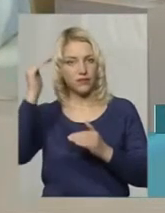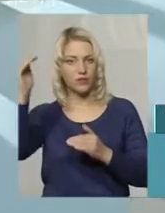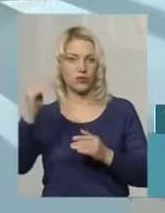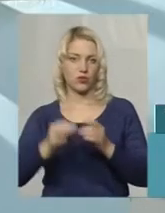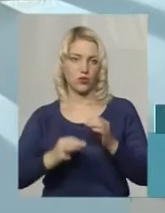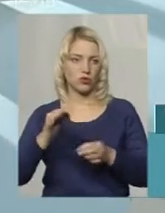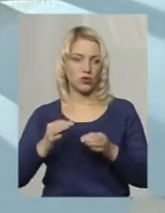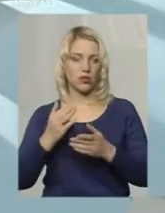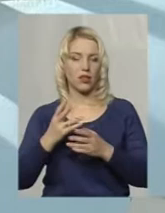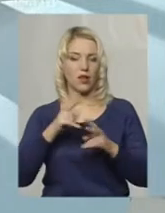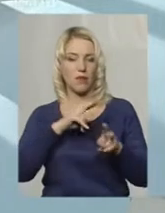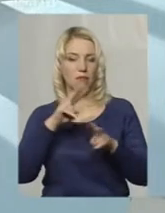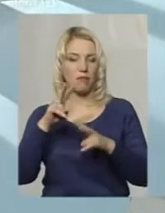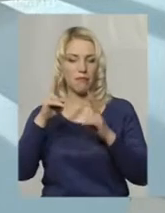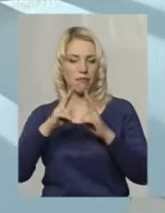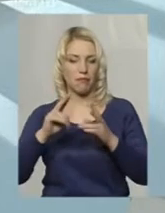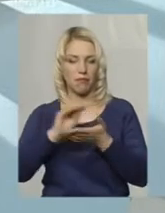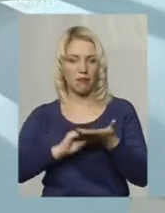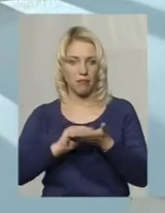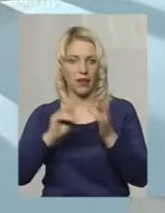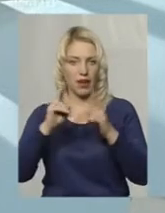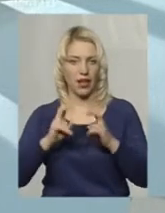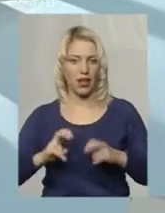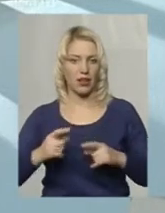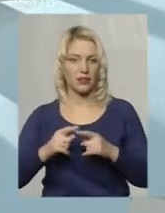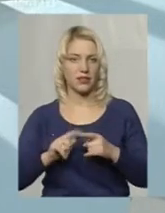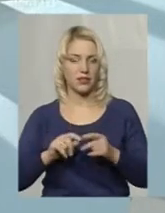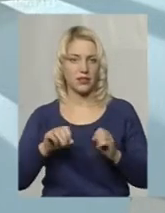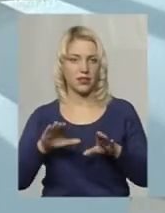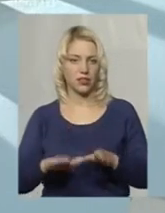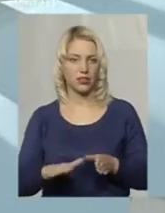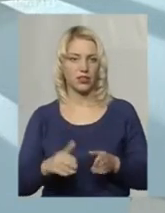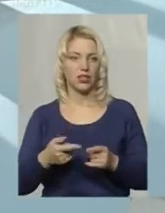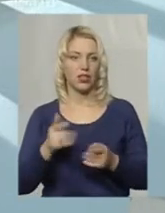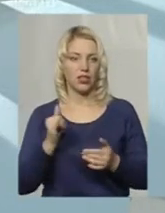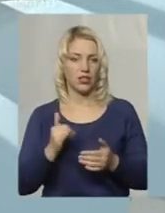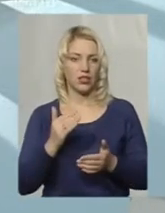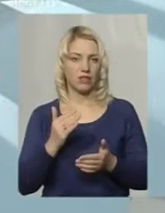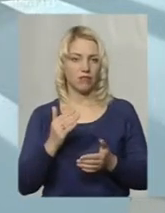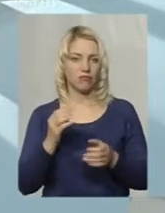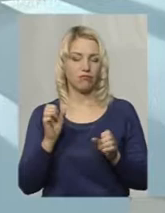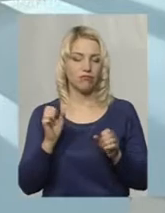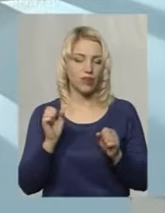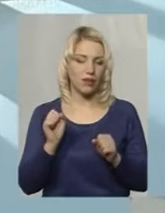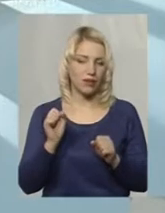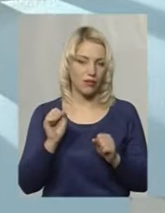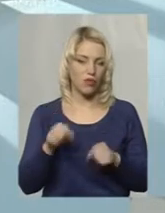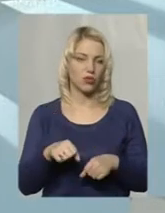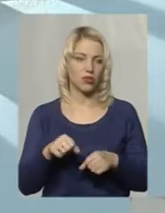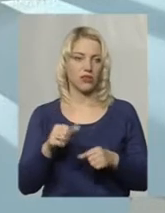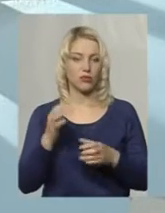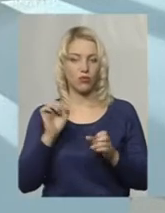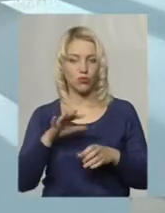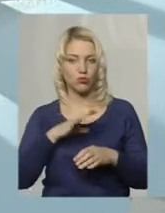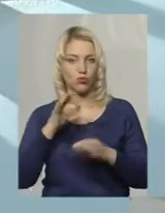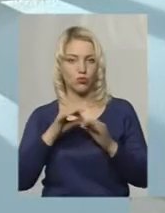перегляд цих рішень. Якщо є, звичайно, є така можливість, і судова помилка може